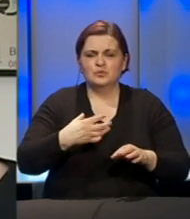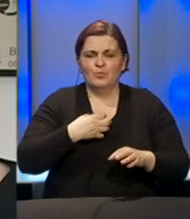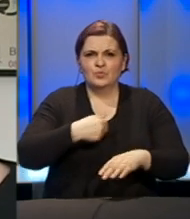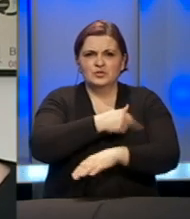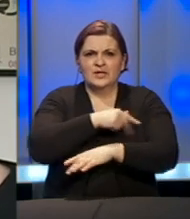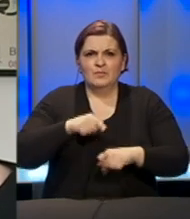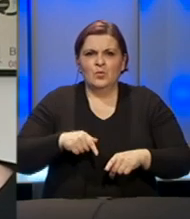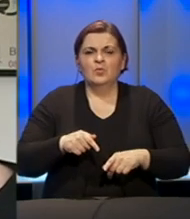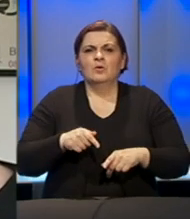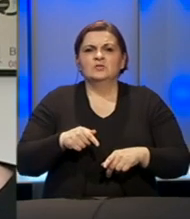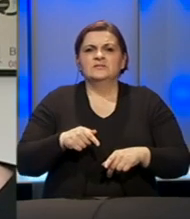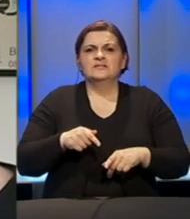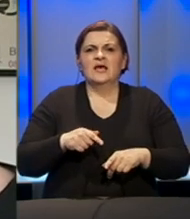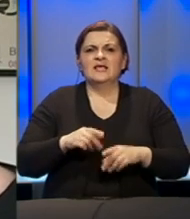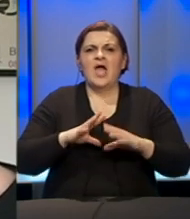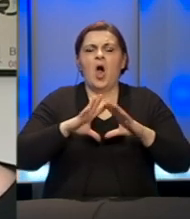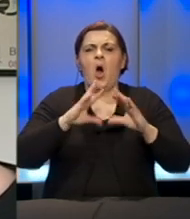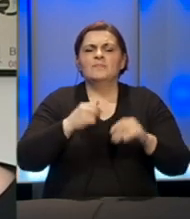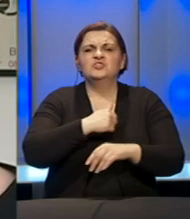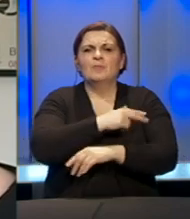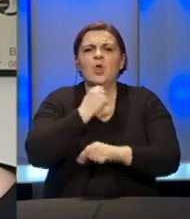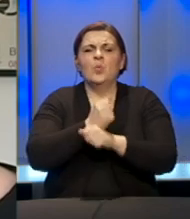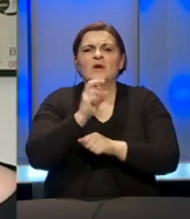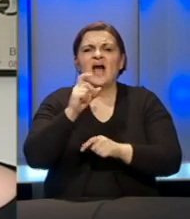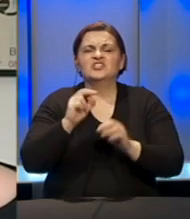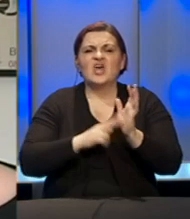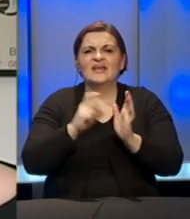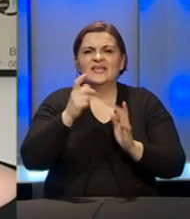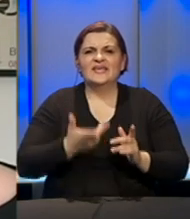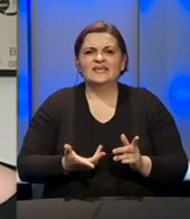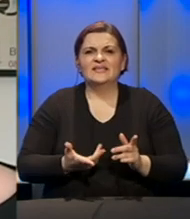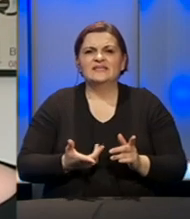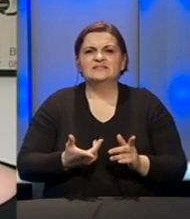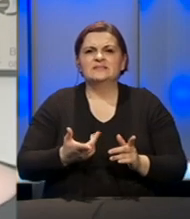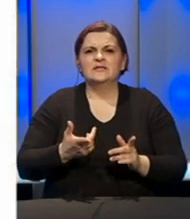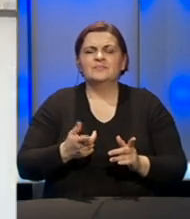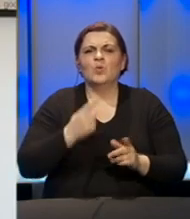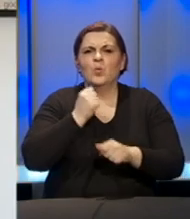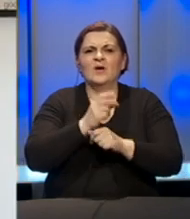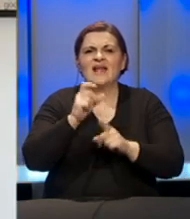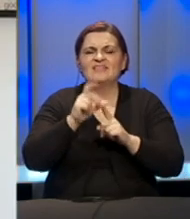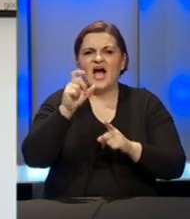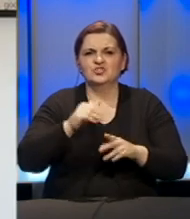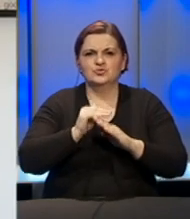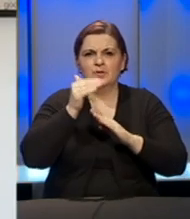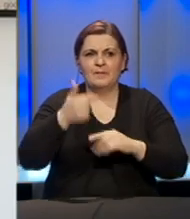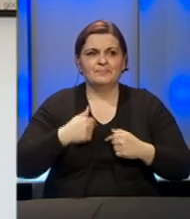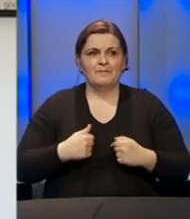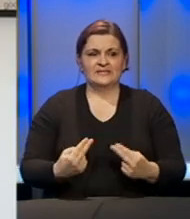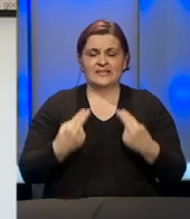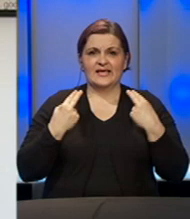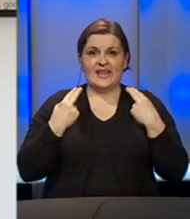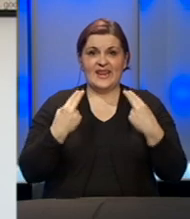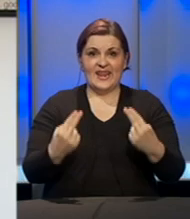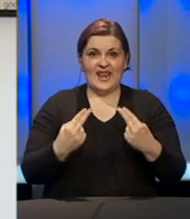u Slavnovićima, zatim opće bomce u Gračarnici i na kraju Banja i Lidže u Gradačcu. Nama je sad najbitnije da